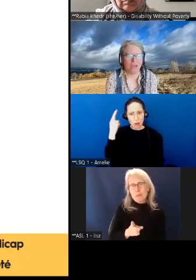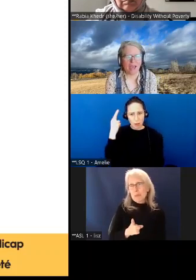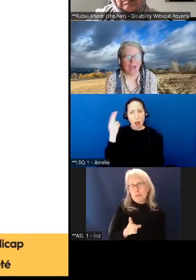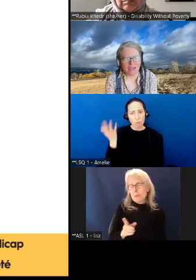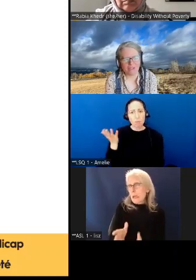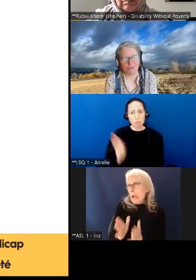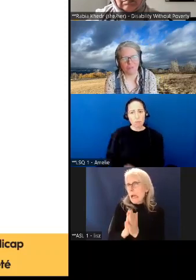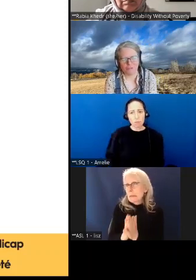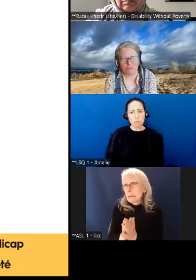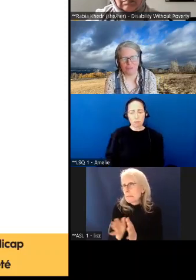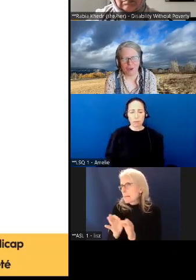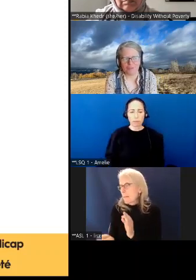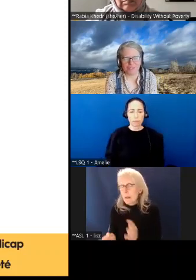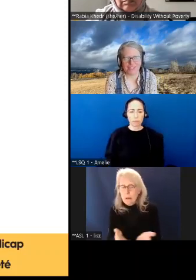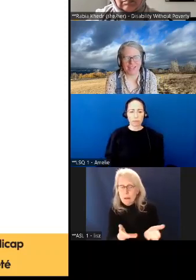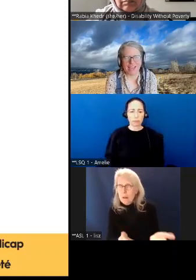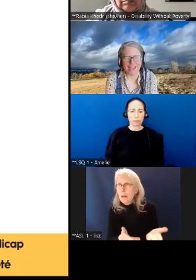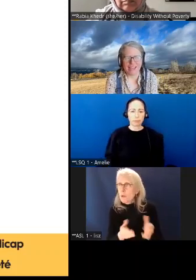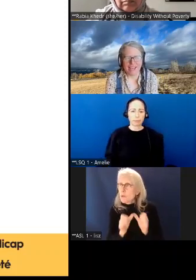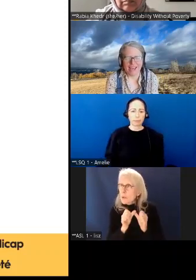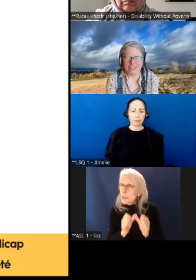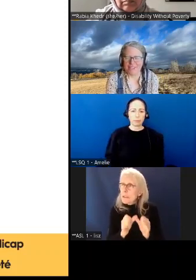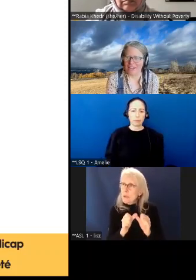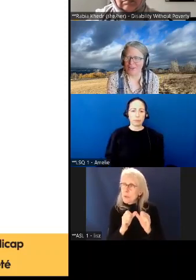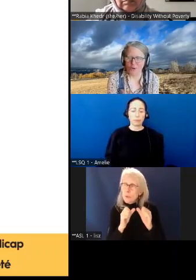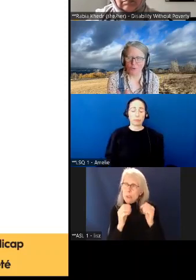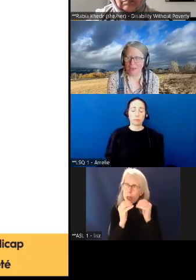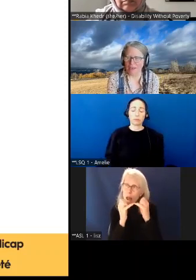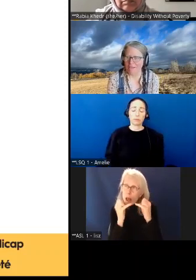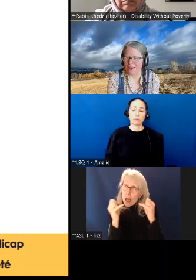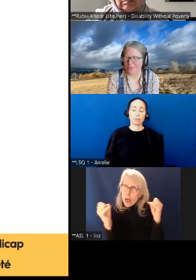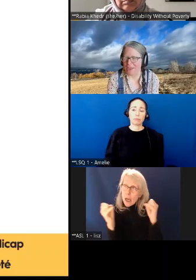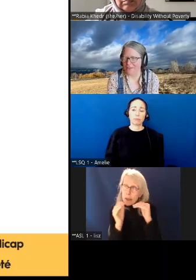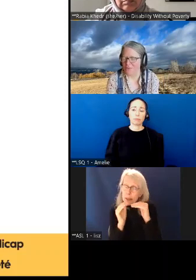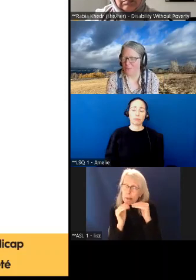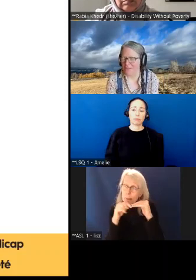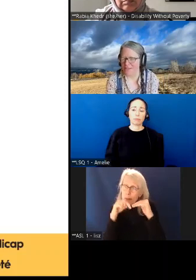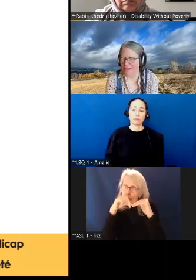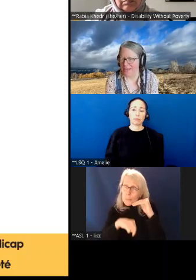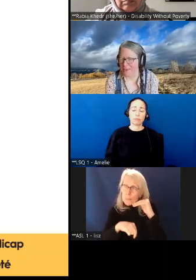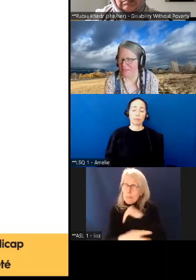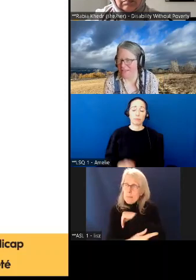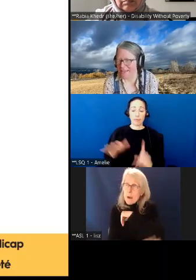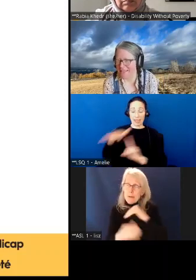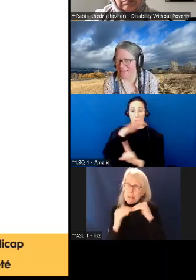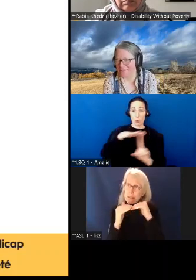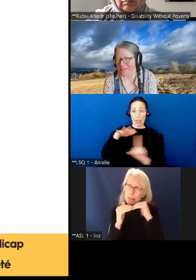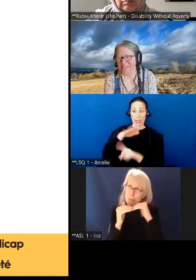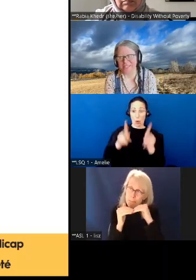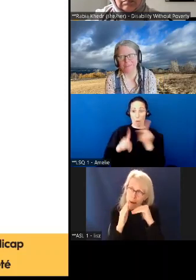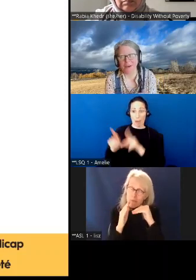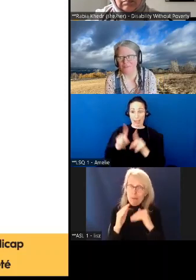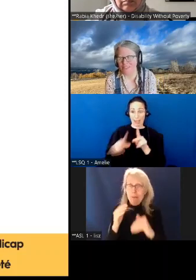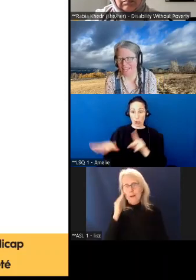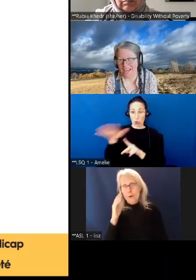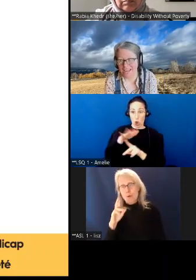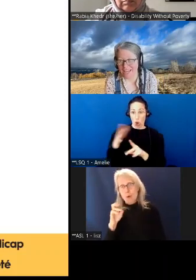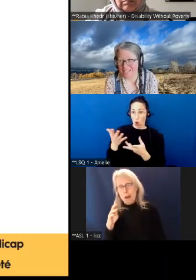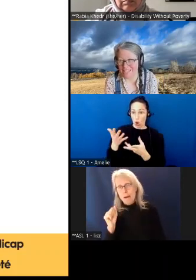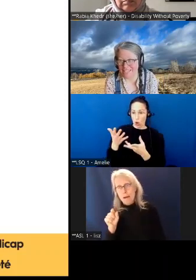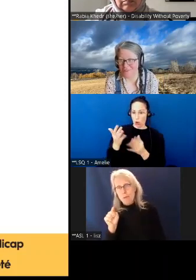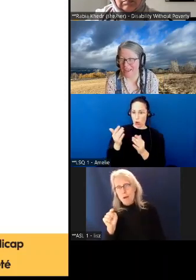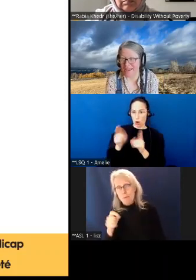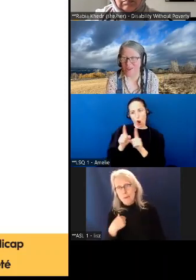Alors, tout simplement demander que les gens, la situation des gens soit qu'ils peuvent vivre au